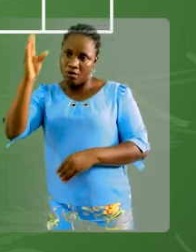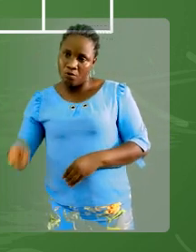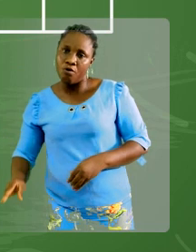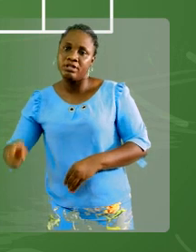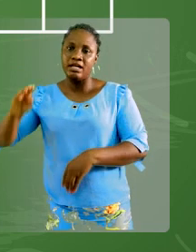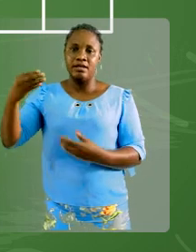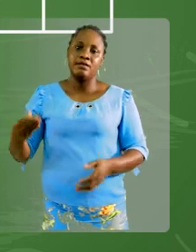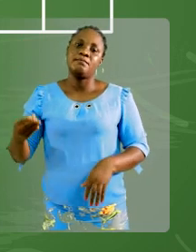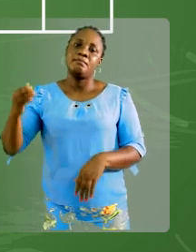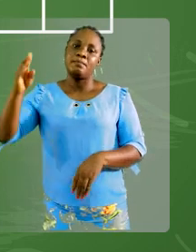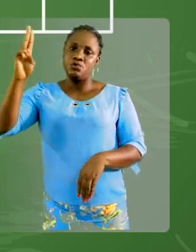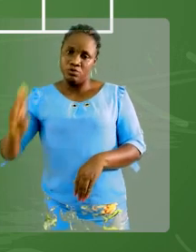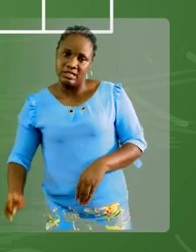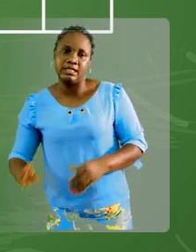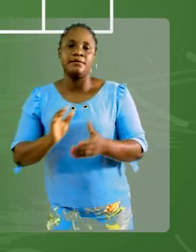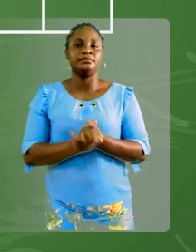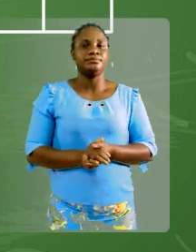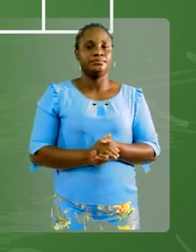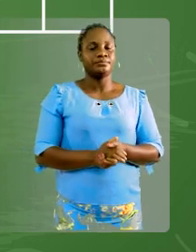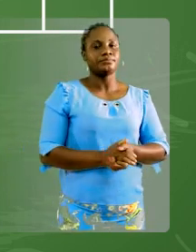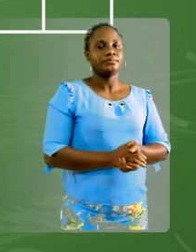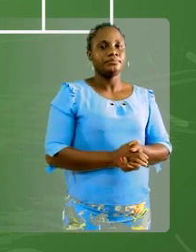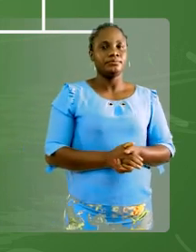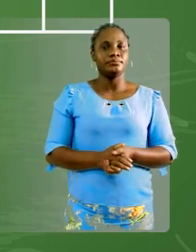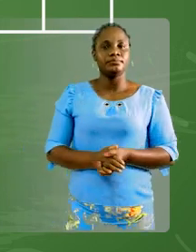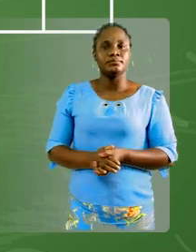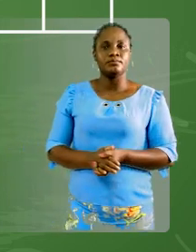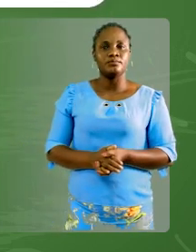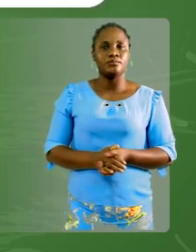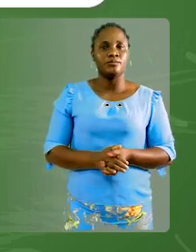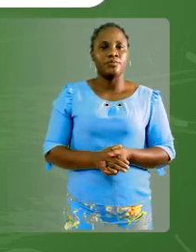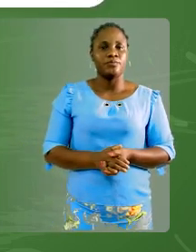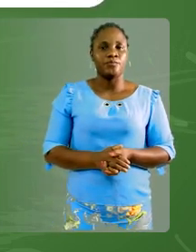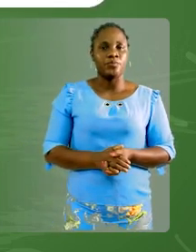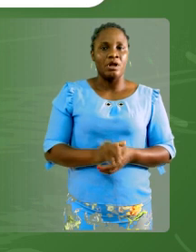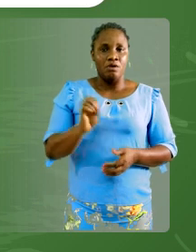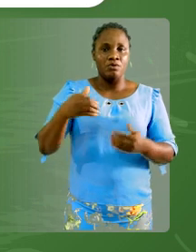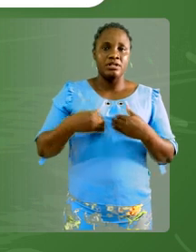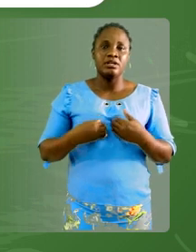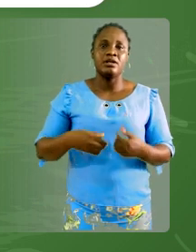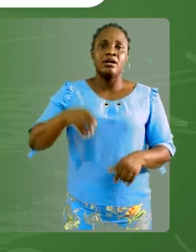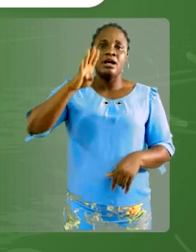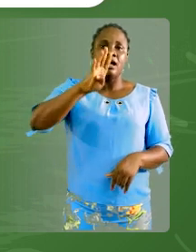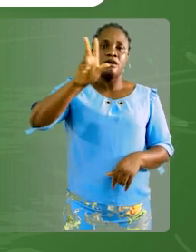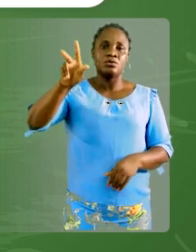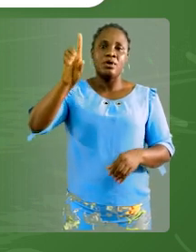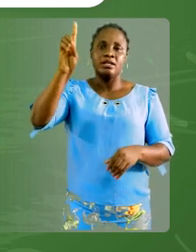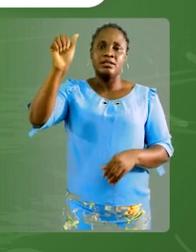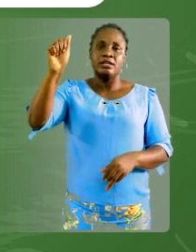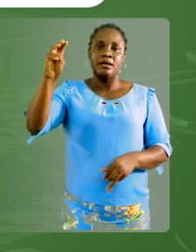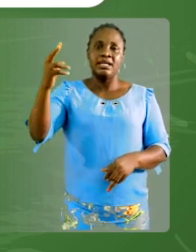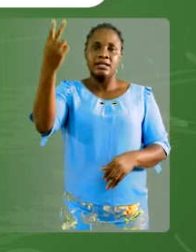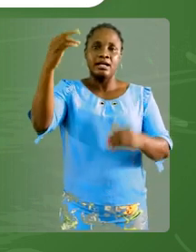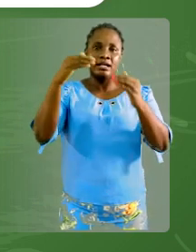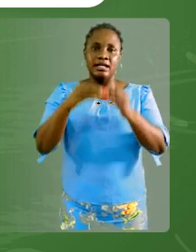Il faut que ces deux colonnes, la vie là, soient remplies. Ça a des zéros. Alors, on a 43 décamètres carrés égale à